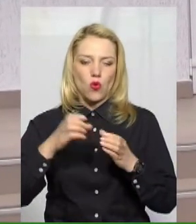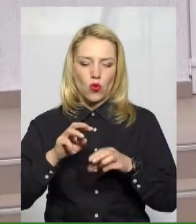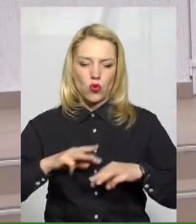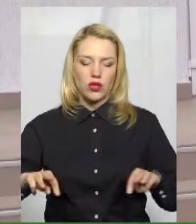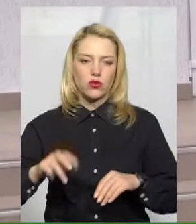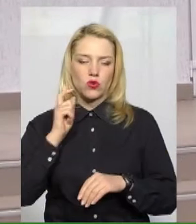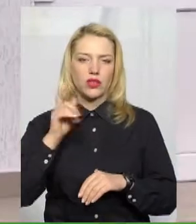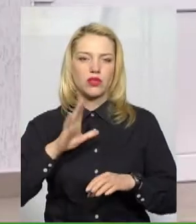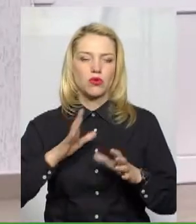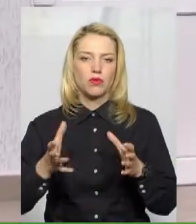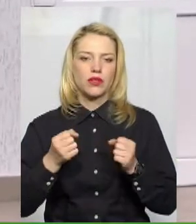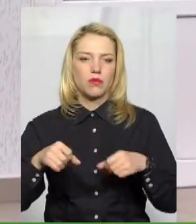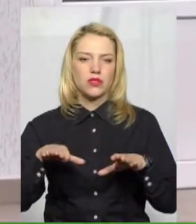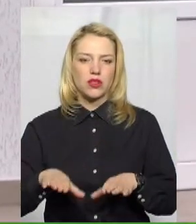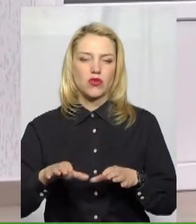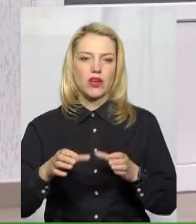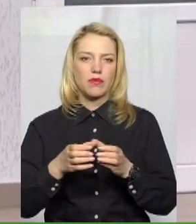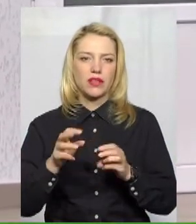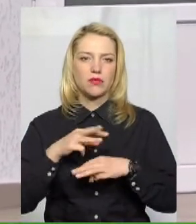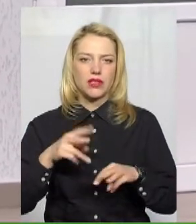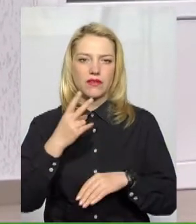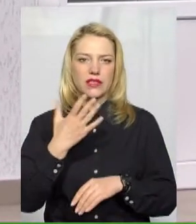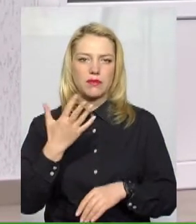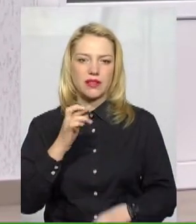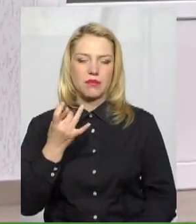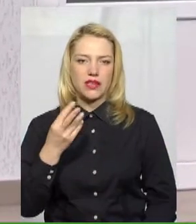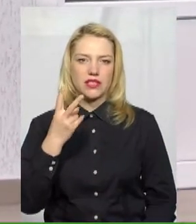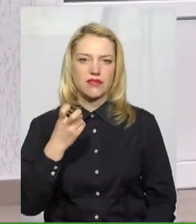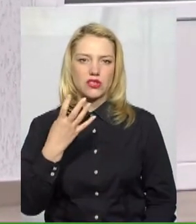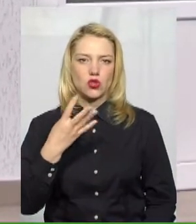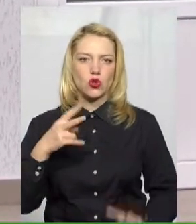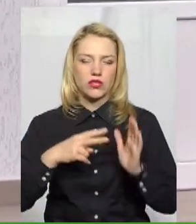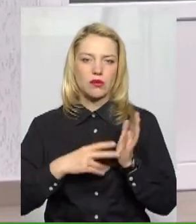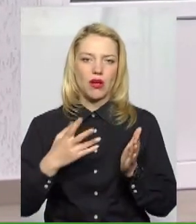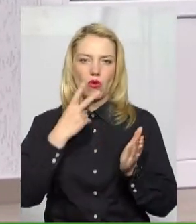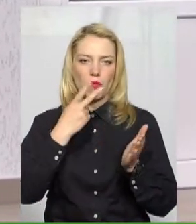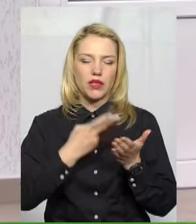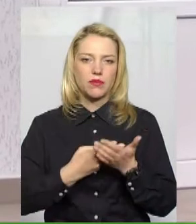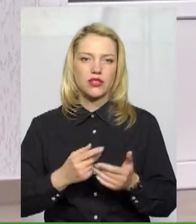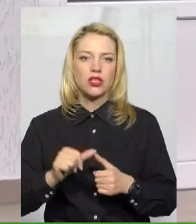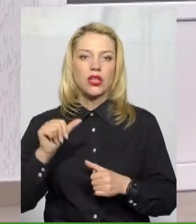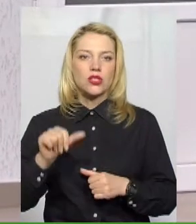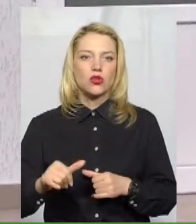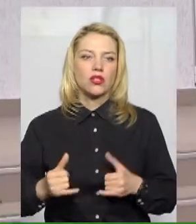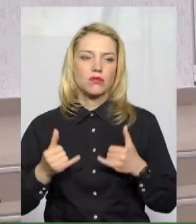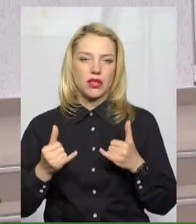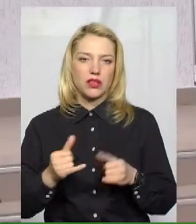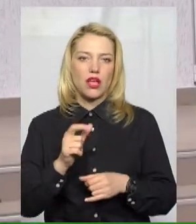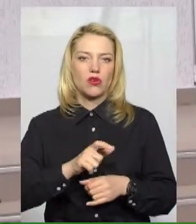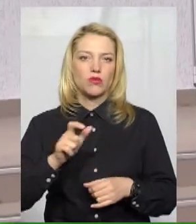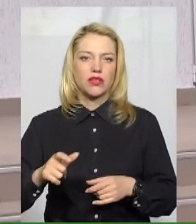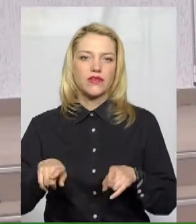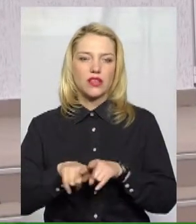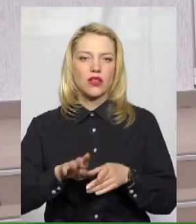Кабінету Міністрів України 25 березня, номер 247, якою передбачено, зокрема, для громадян в таких